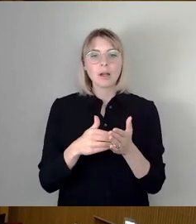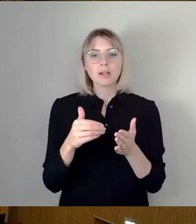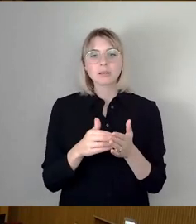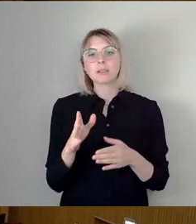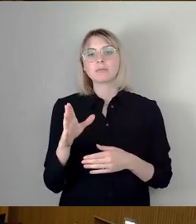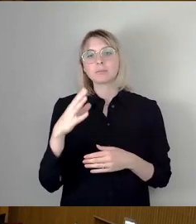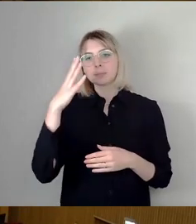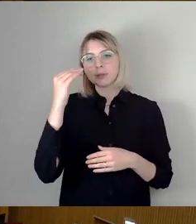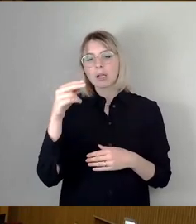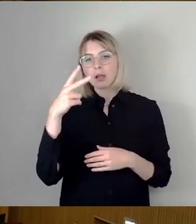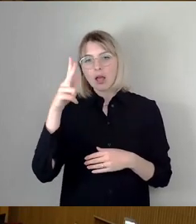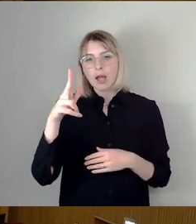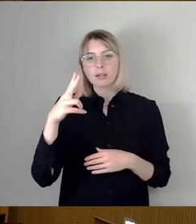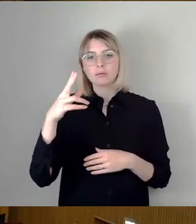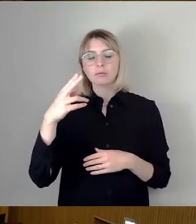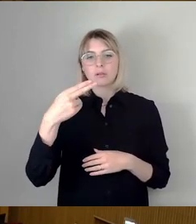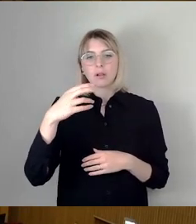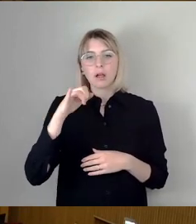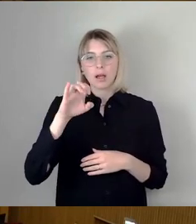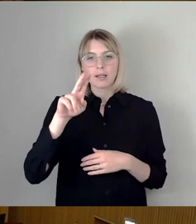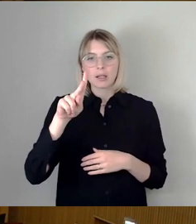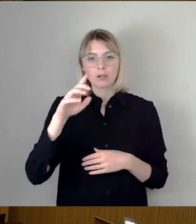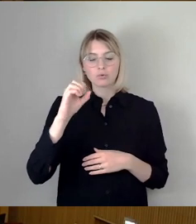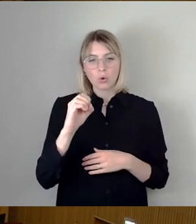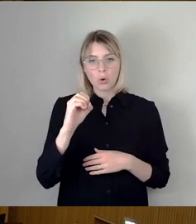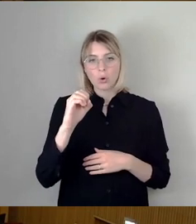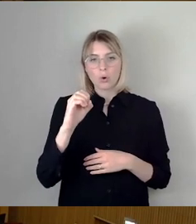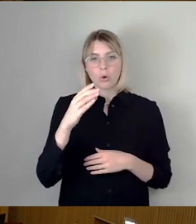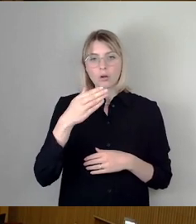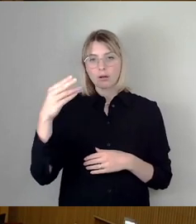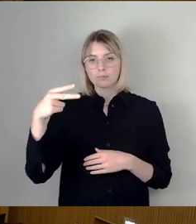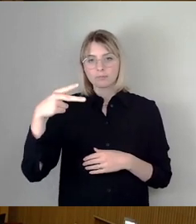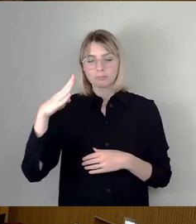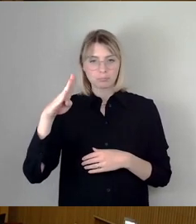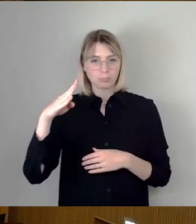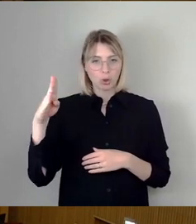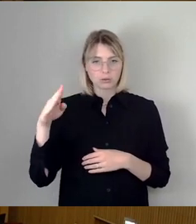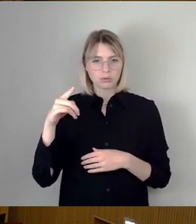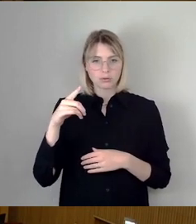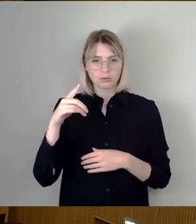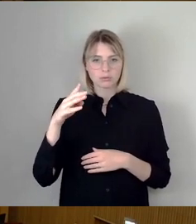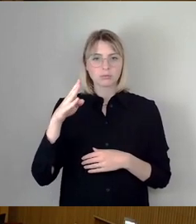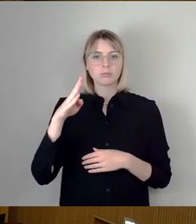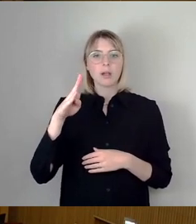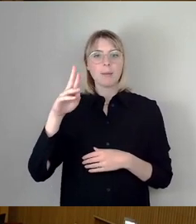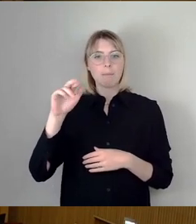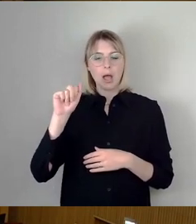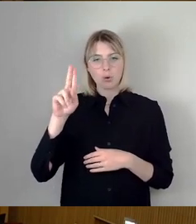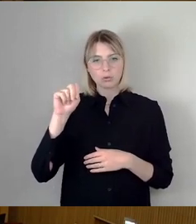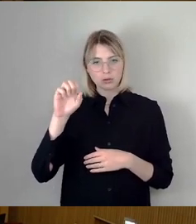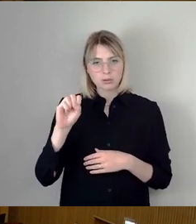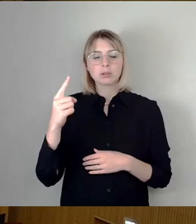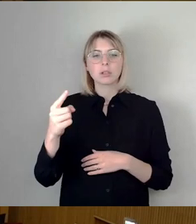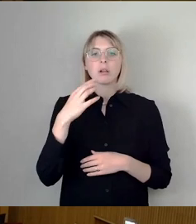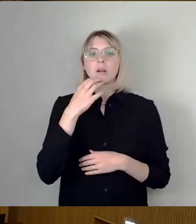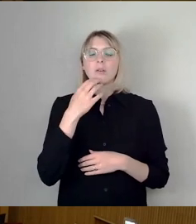Ich würde es gleich vom Platz aus machen, hätte nur eine Anmerkung an Herrn Schollbach. Der Ausschussbericht